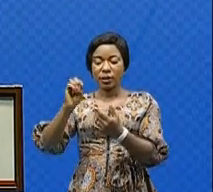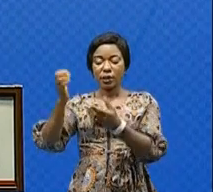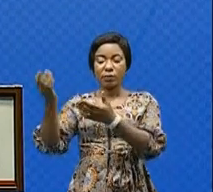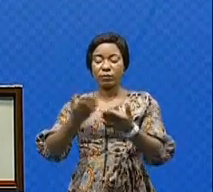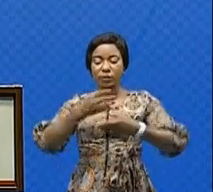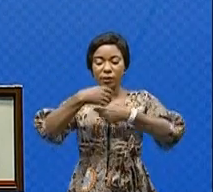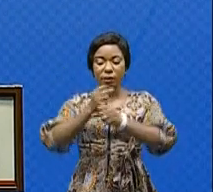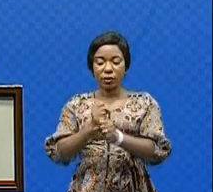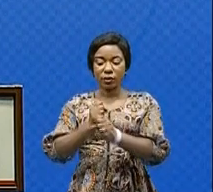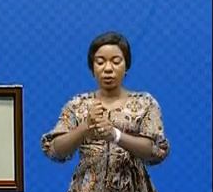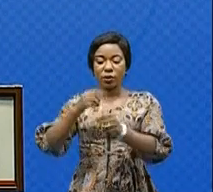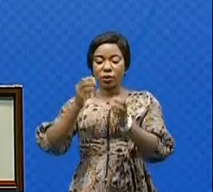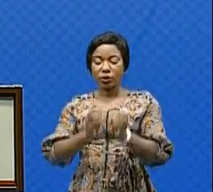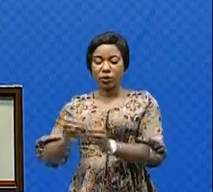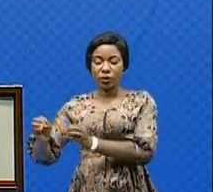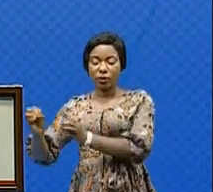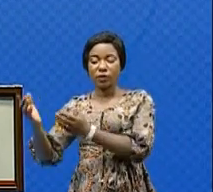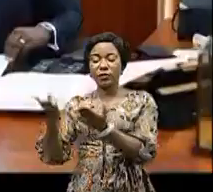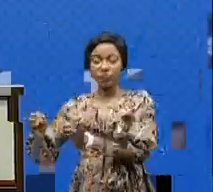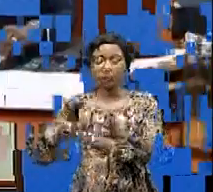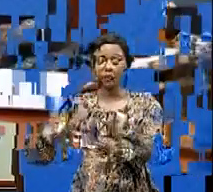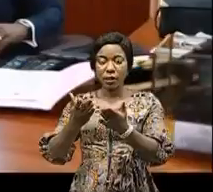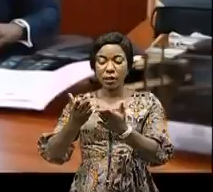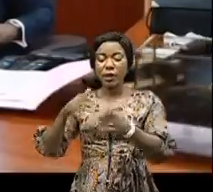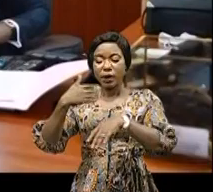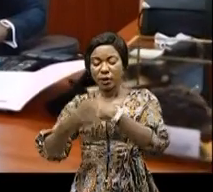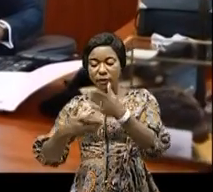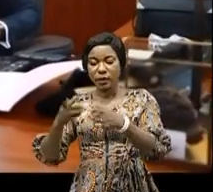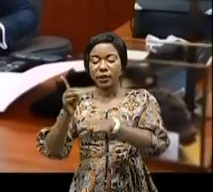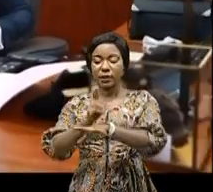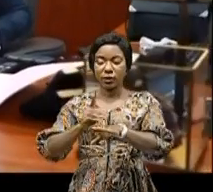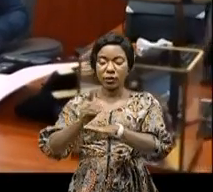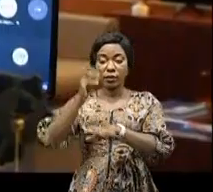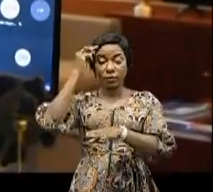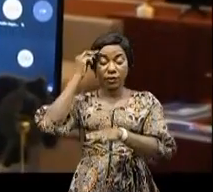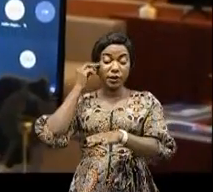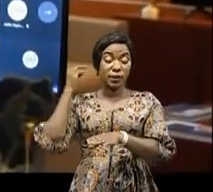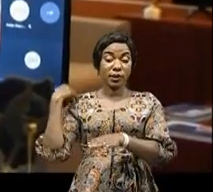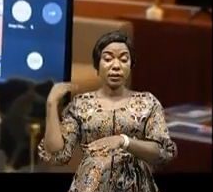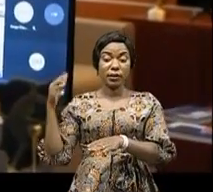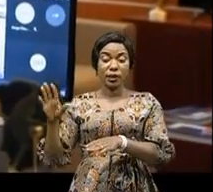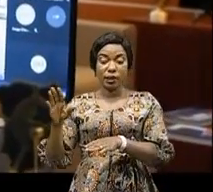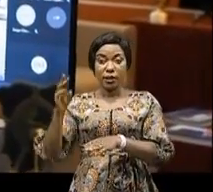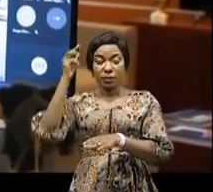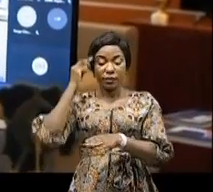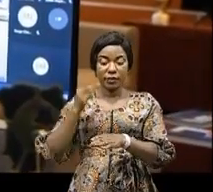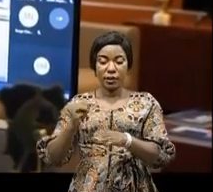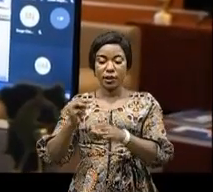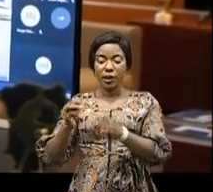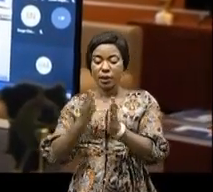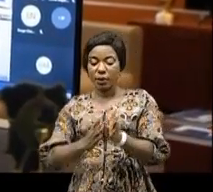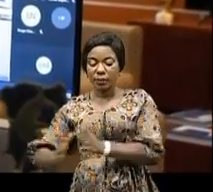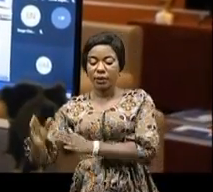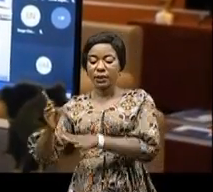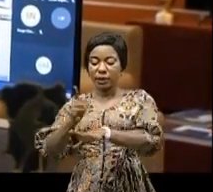fonctionnement de l'Agence nationale de l'aménagement du territoire. Le ministre d'État, ministre de l'aménagement du territoire, a